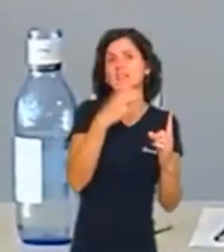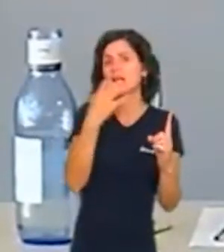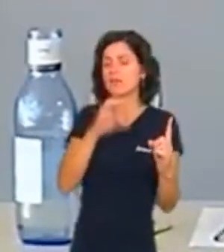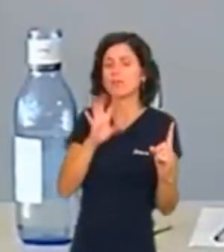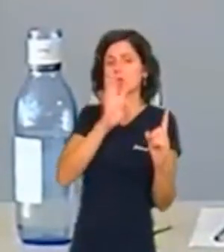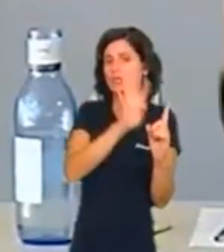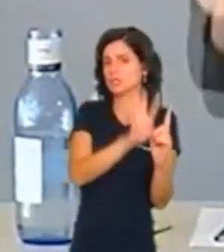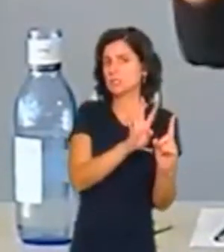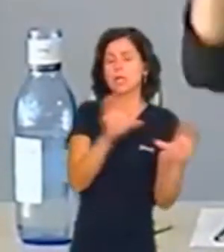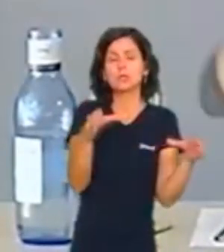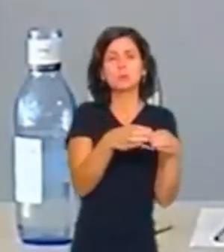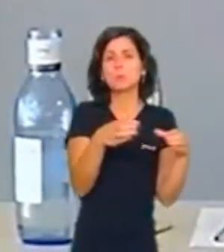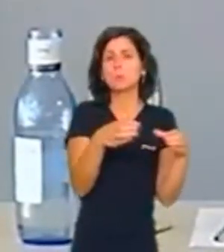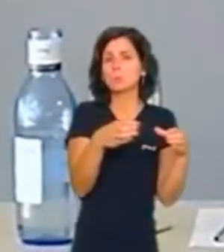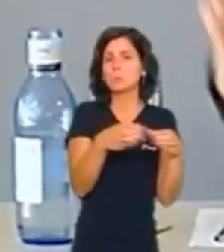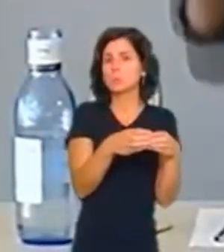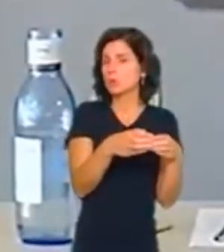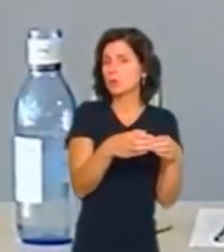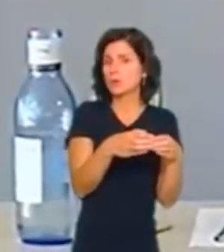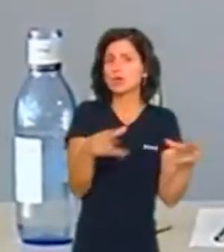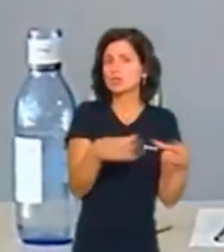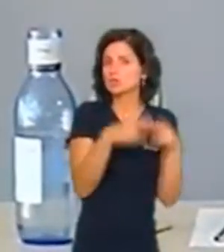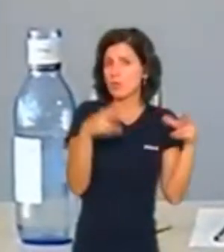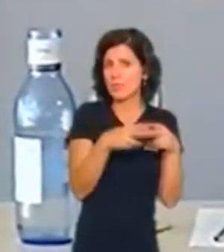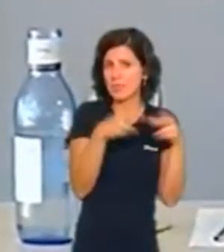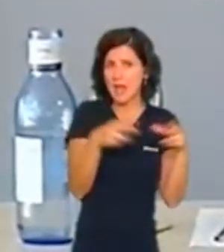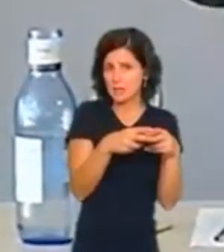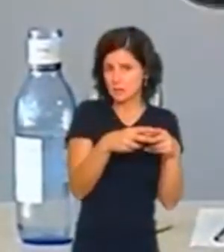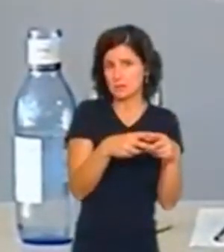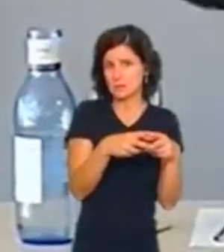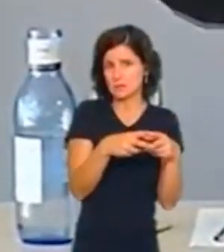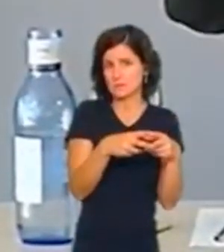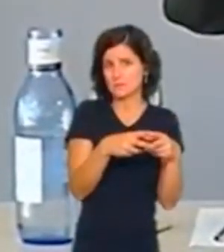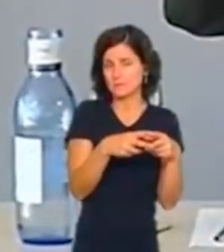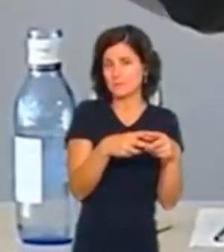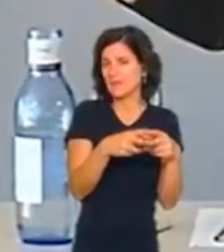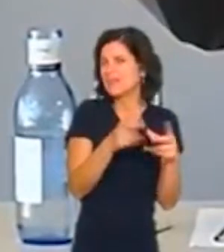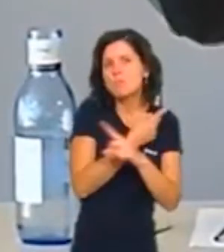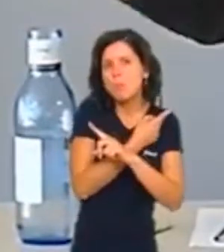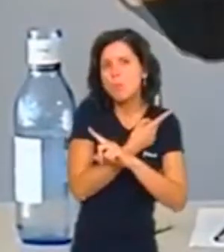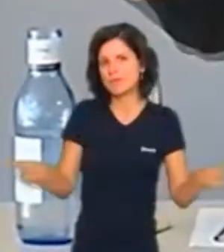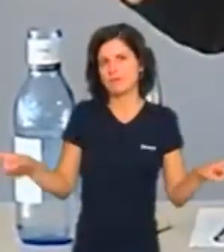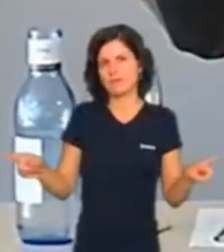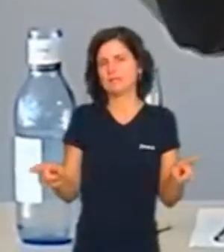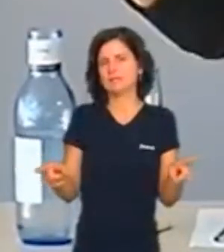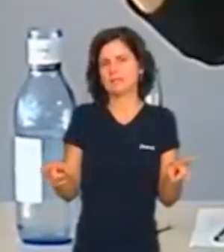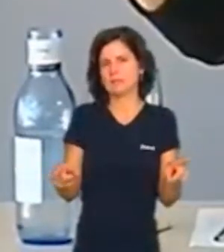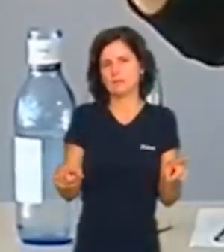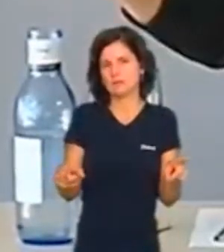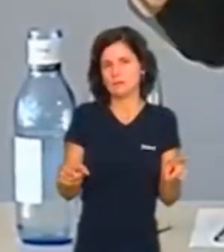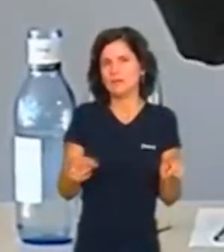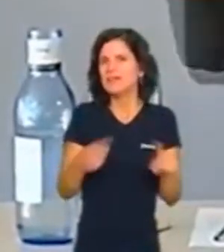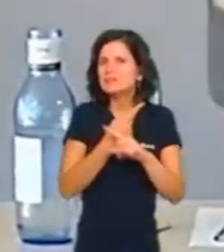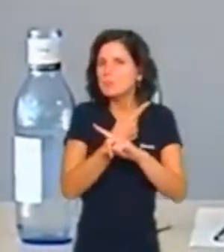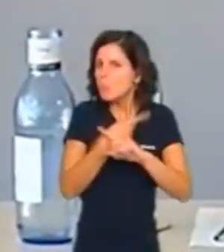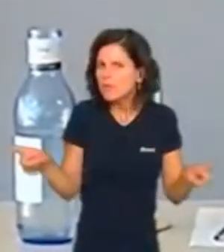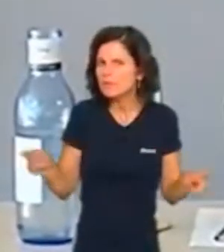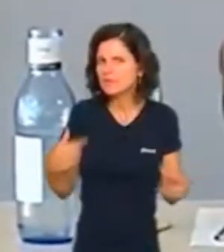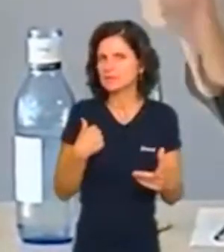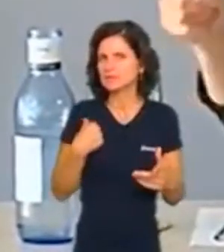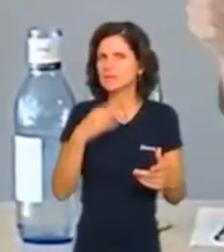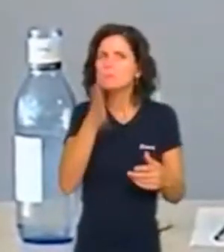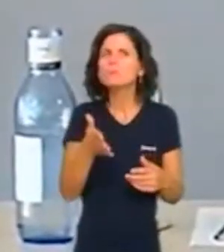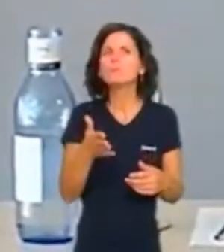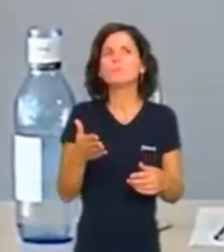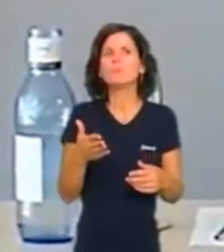prou a que en aquest país la gent se suïcidarà tirant-se per les finestres perquè els bancs es estaven tirant-se a casa mentre estàvem rescatant